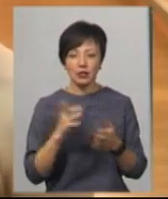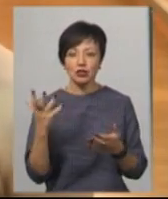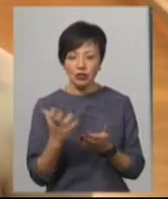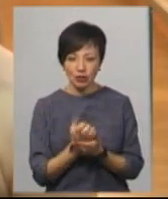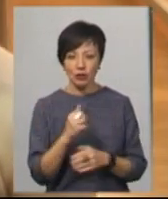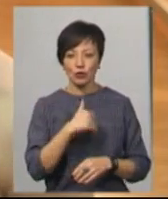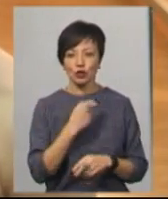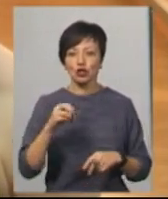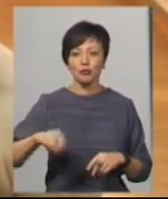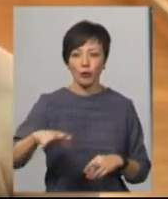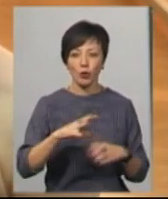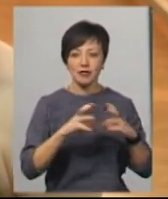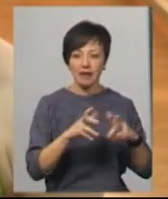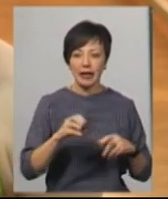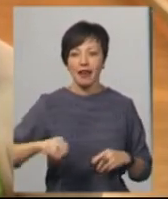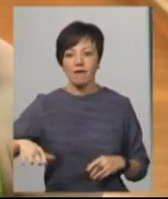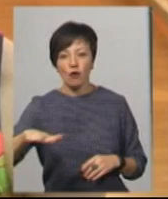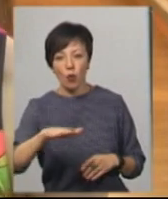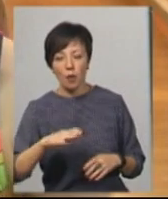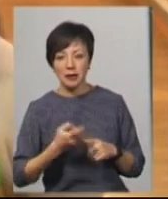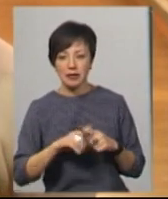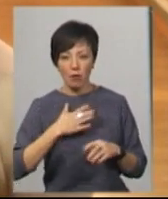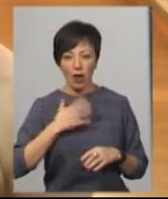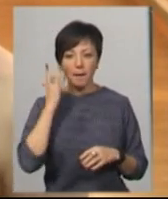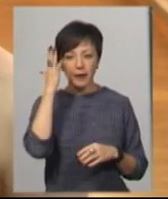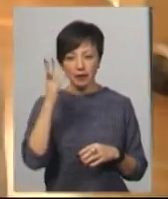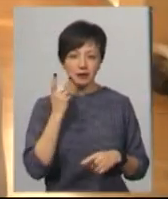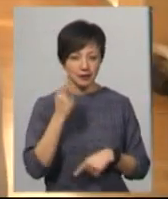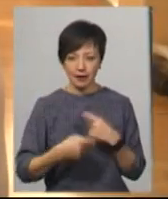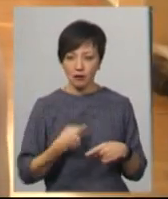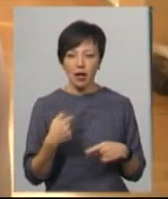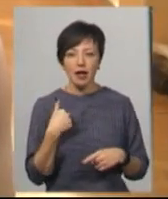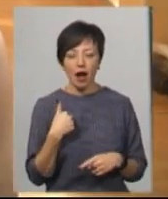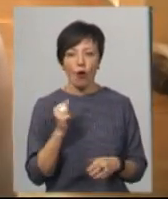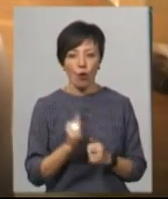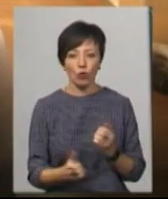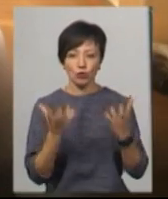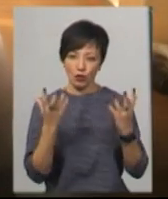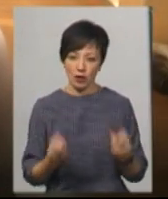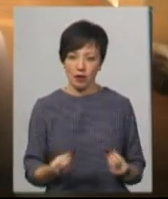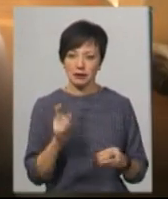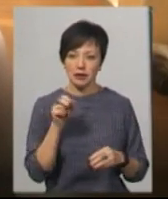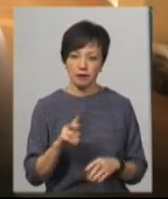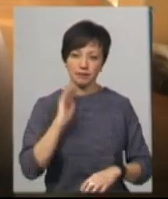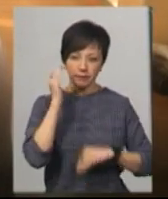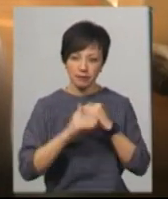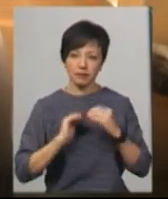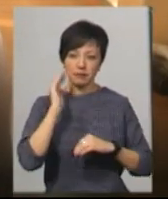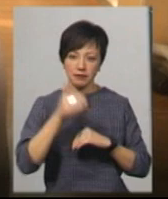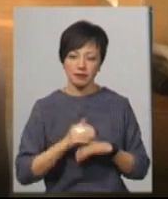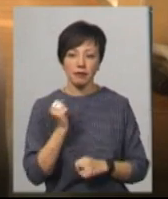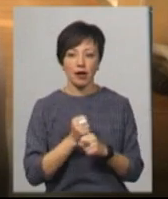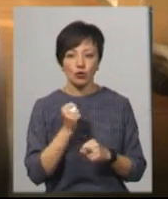чемпіонку міра і Європи – це моя мрія завжди. Я кожними днями в залі, зранку до вечора